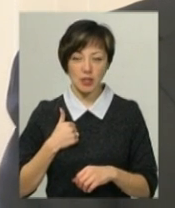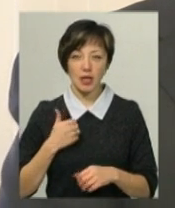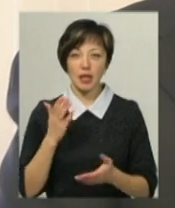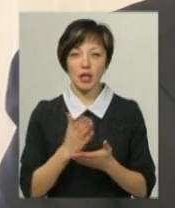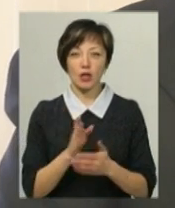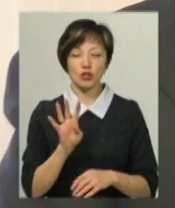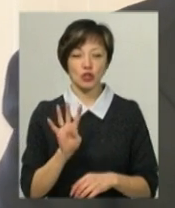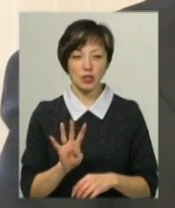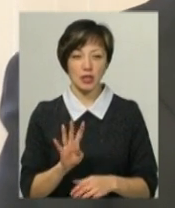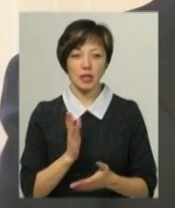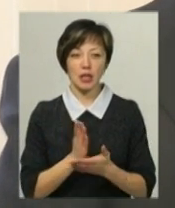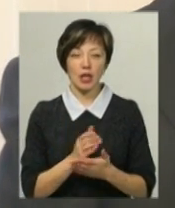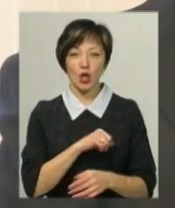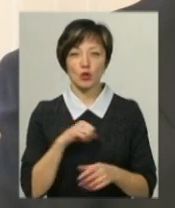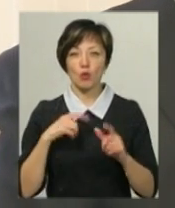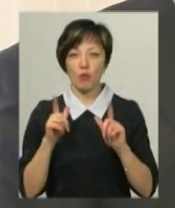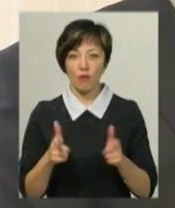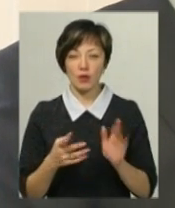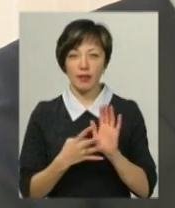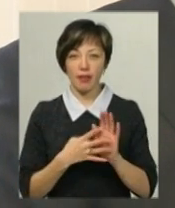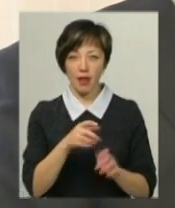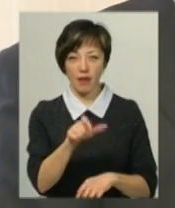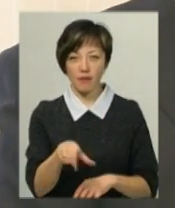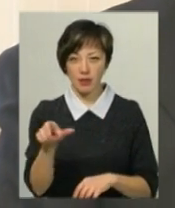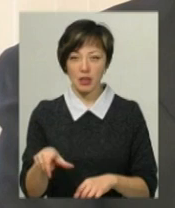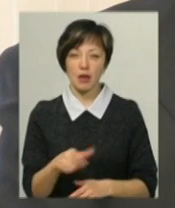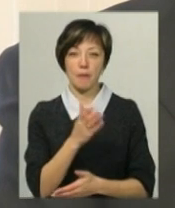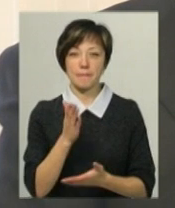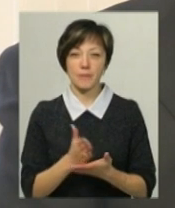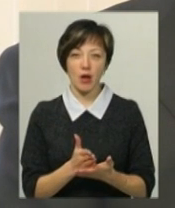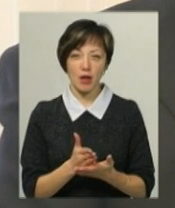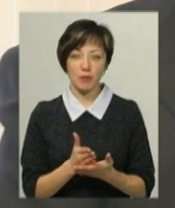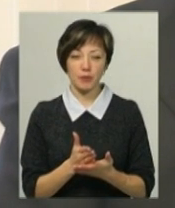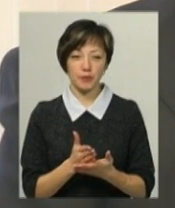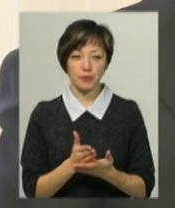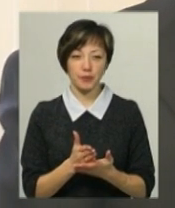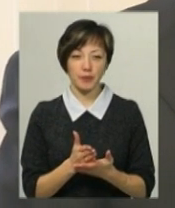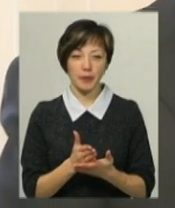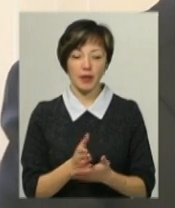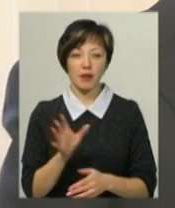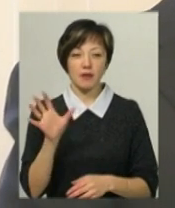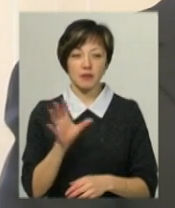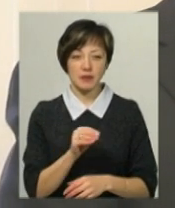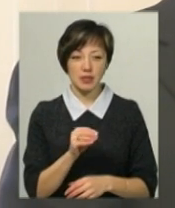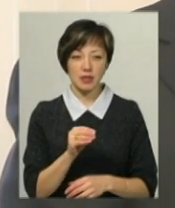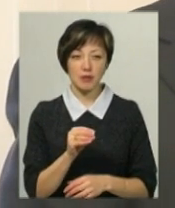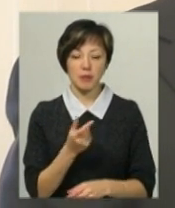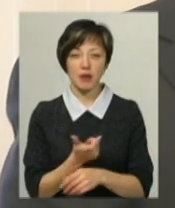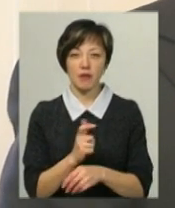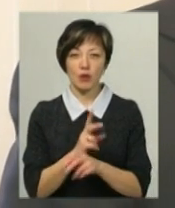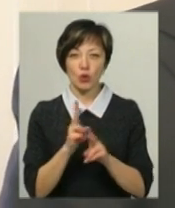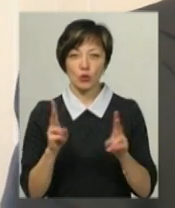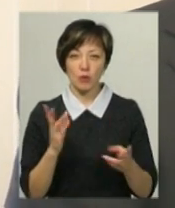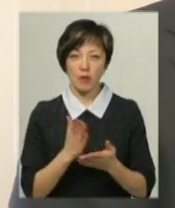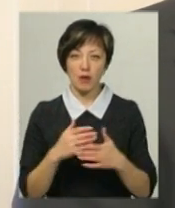є 4, є добровольці 9 і маємо всі переважно ті, хто є,